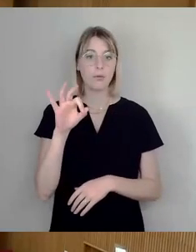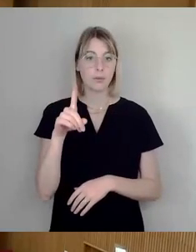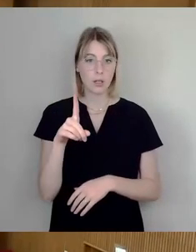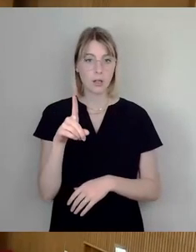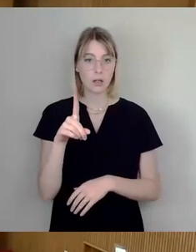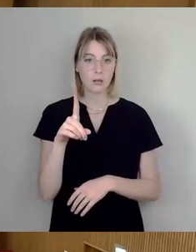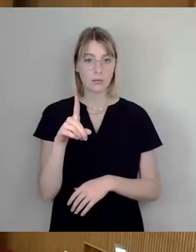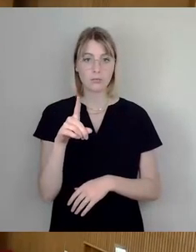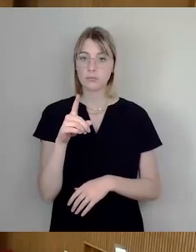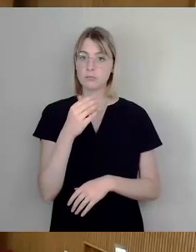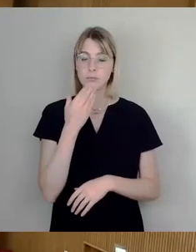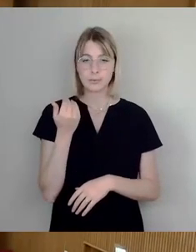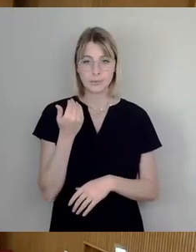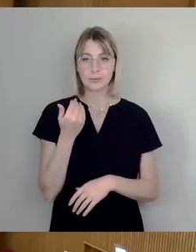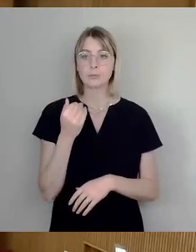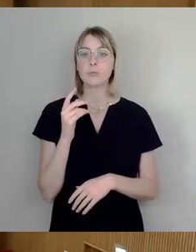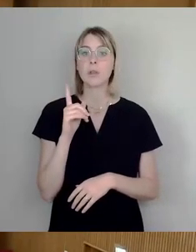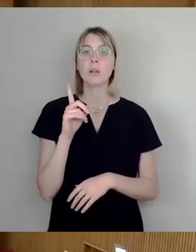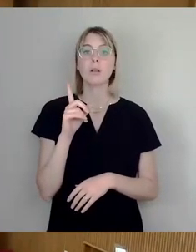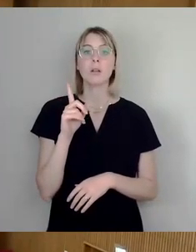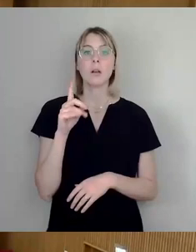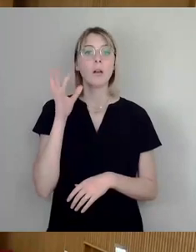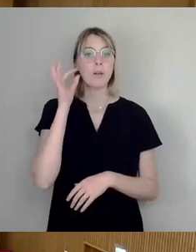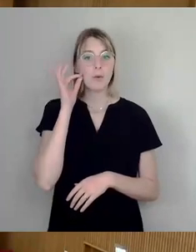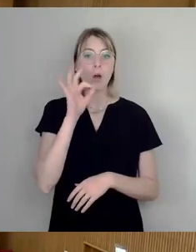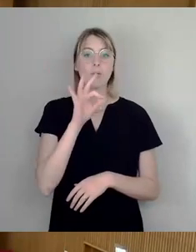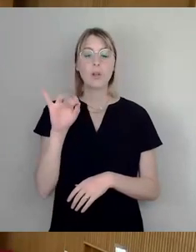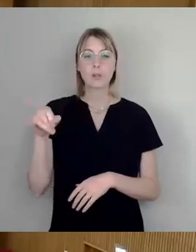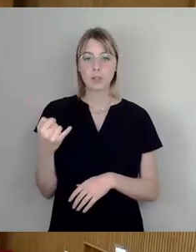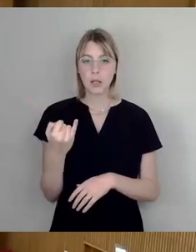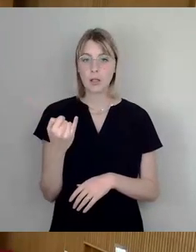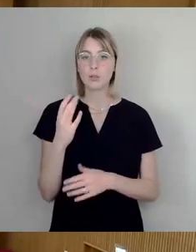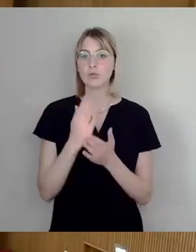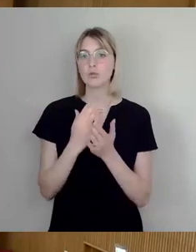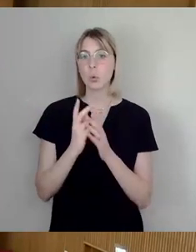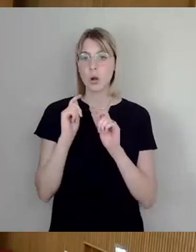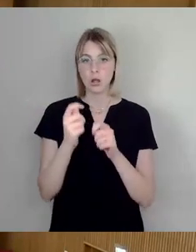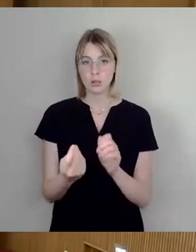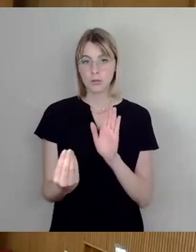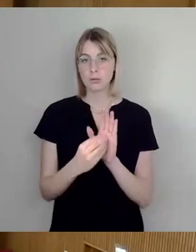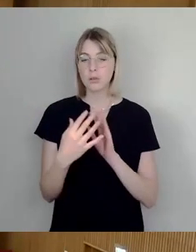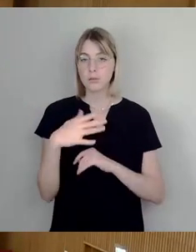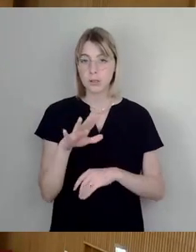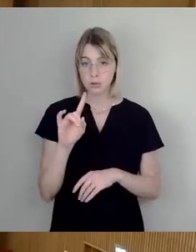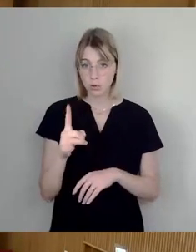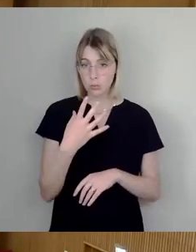Auch nie? Dann, Frau Filsene, hat ja den Antrag schon eingebracht, ist noch mal das Wort gewünscht?